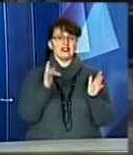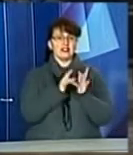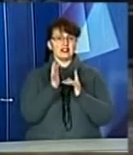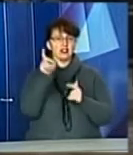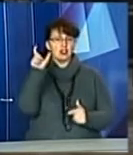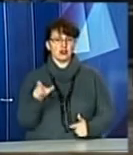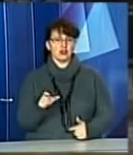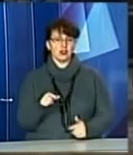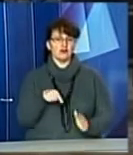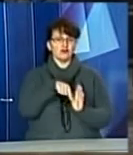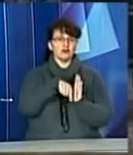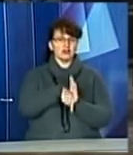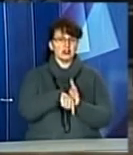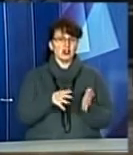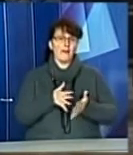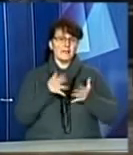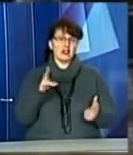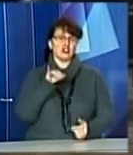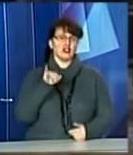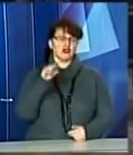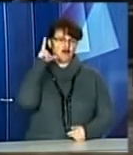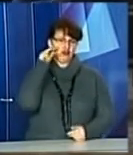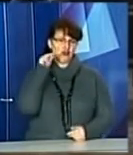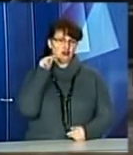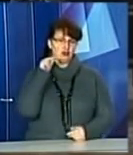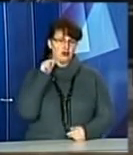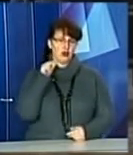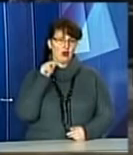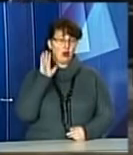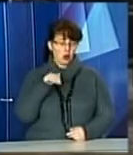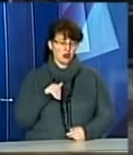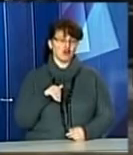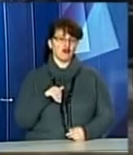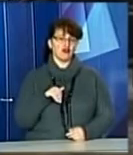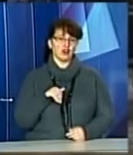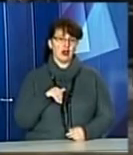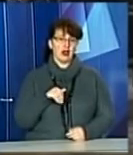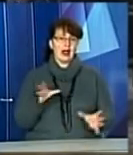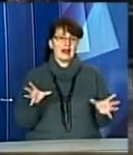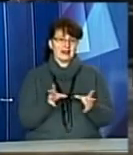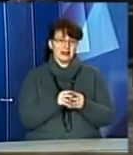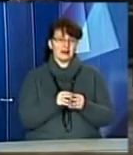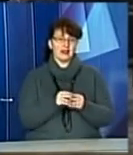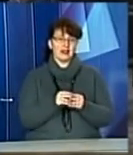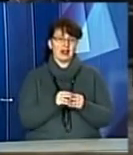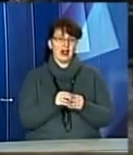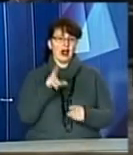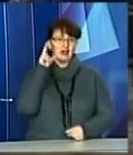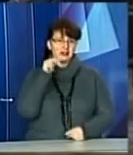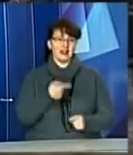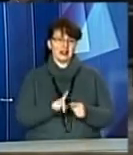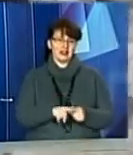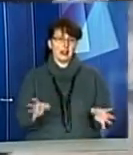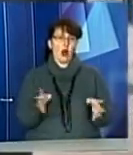це значно щось більше, ніж лише дата. Хоч безумовно, а спільна дата – це такий об'єднюючий